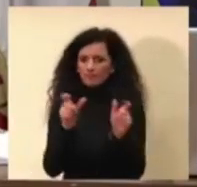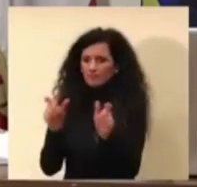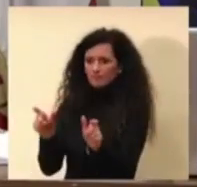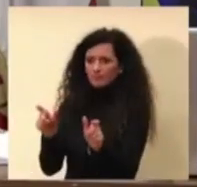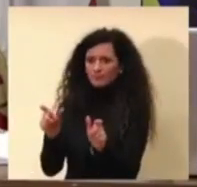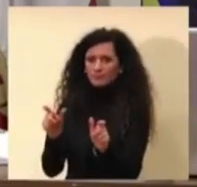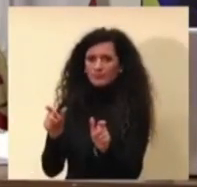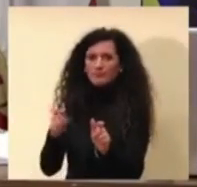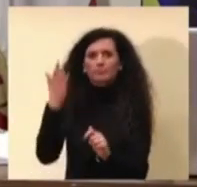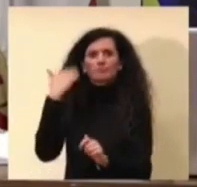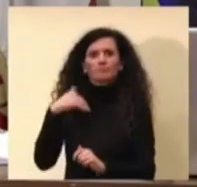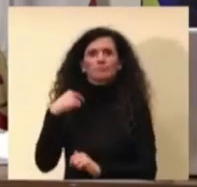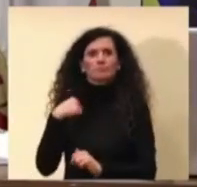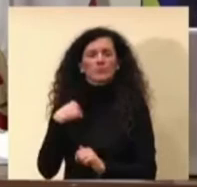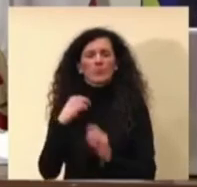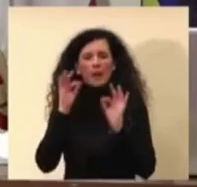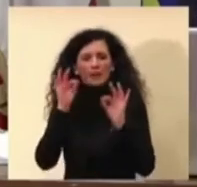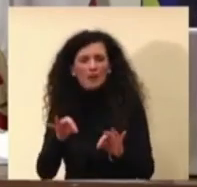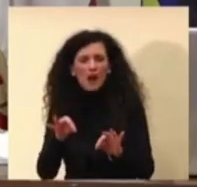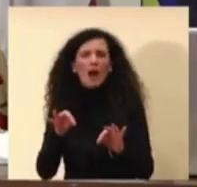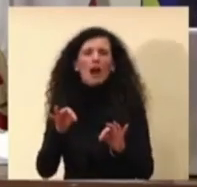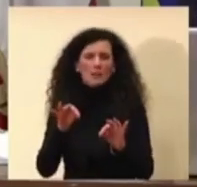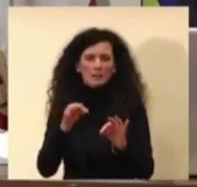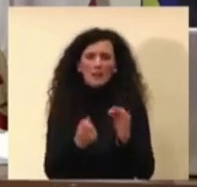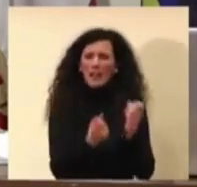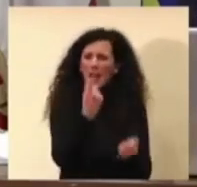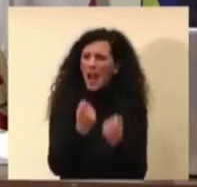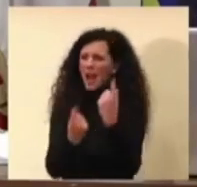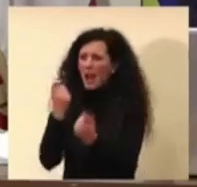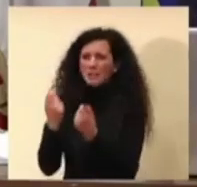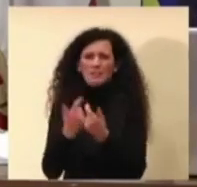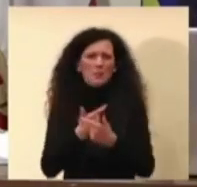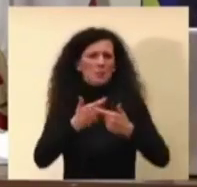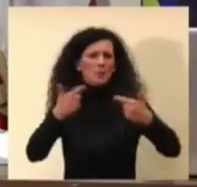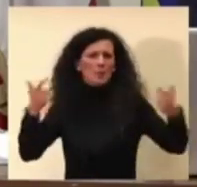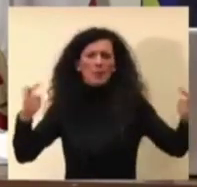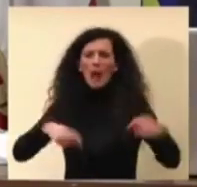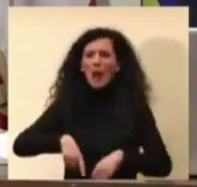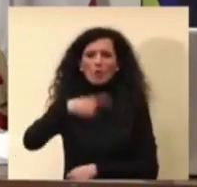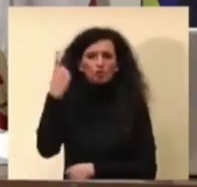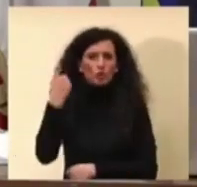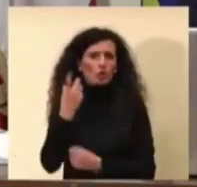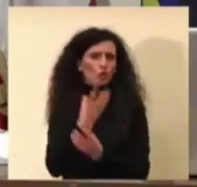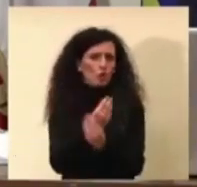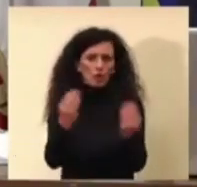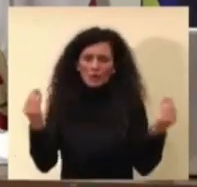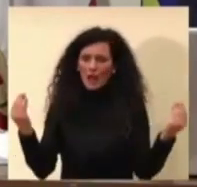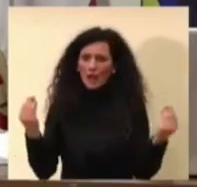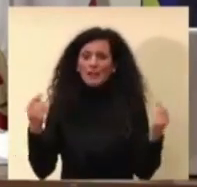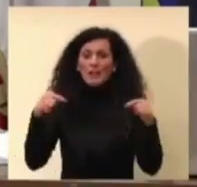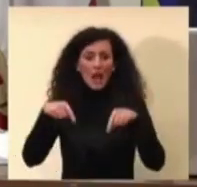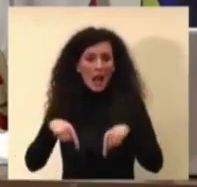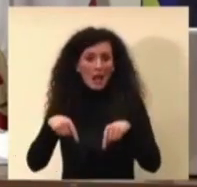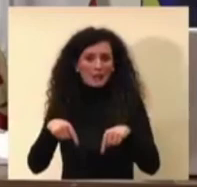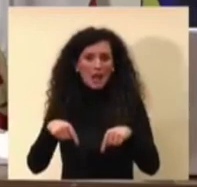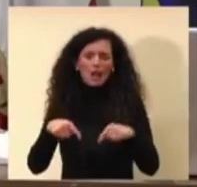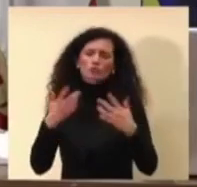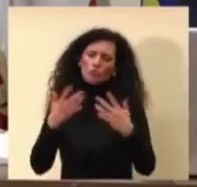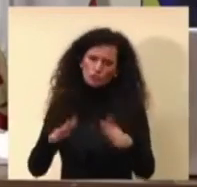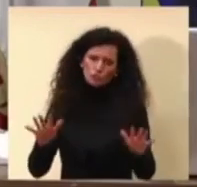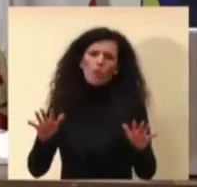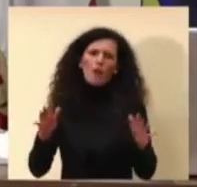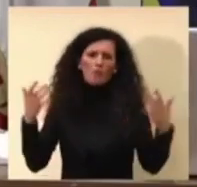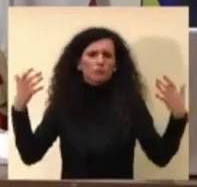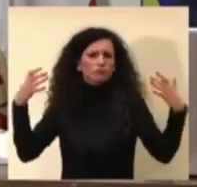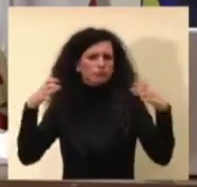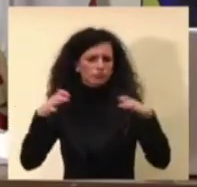picco, forse 40.000, circa 30.000 casi al giorno, adesso siamo decisamente scesi molto